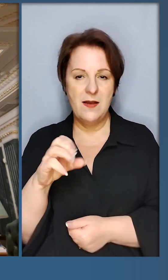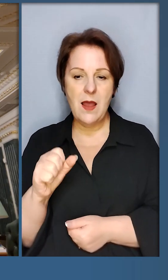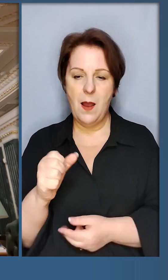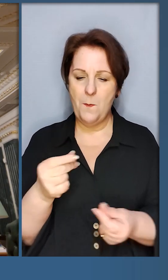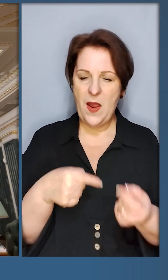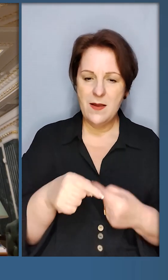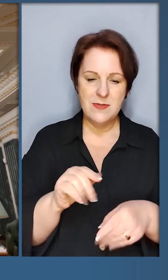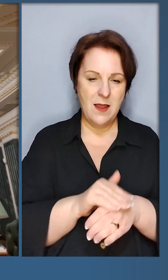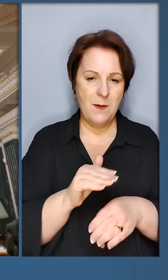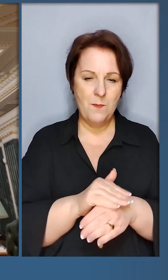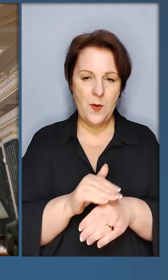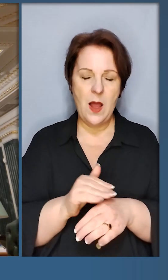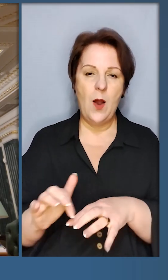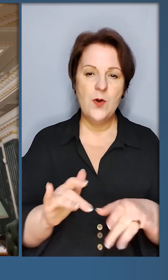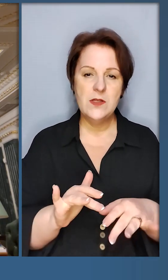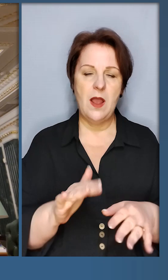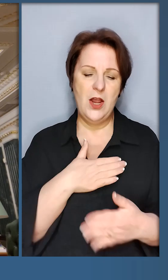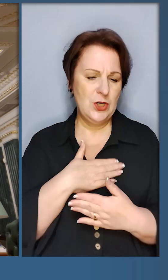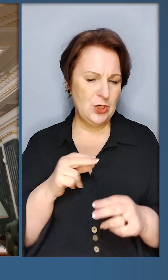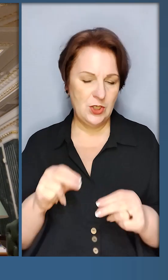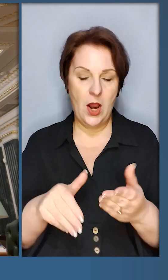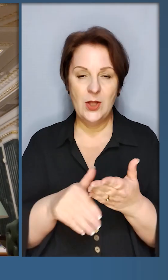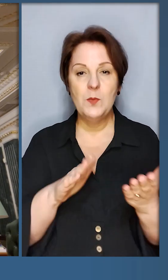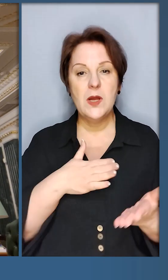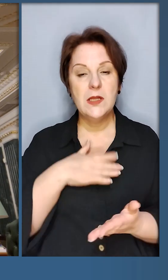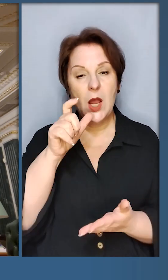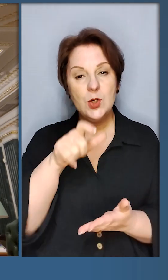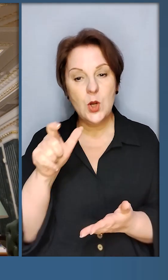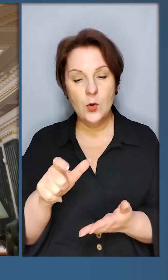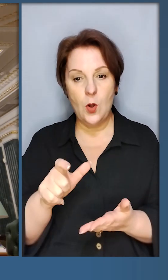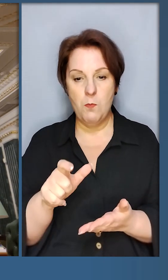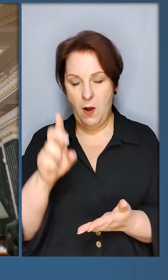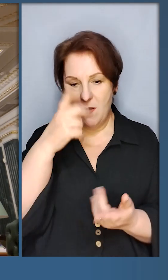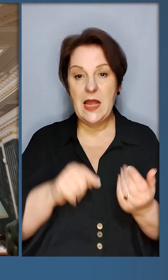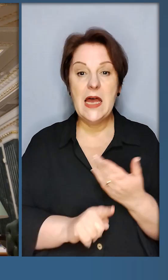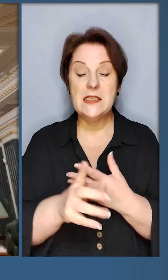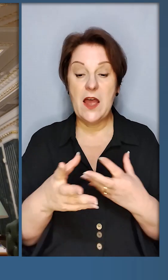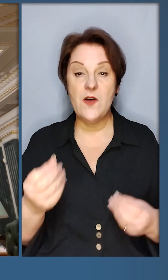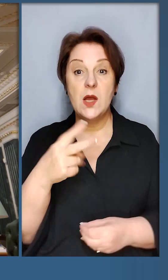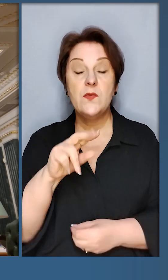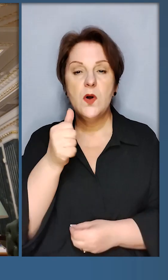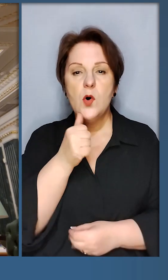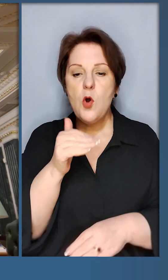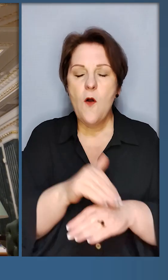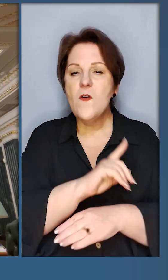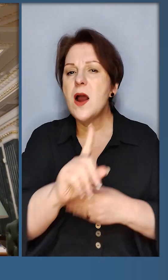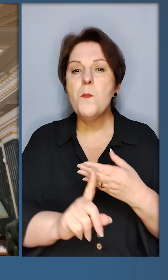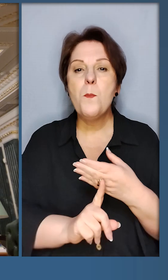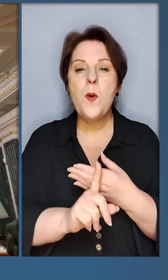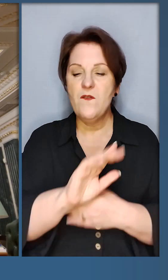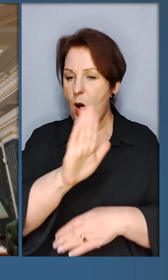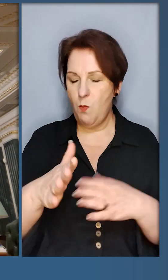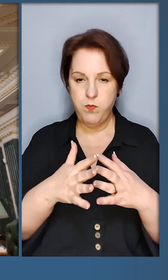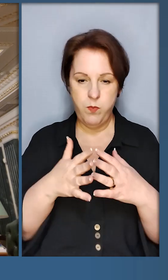та благодійника, який щиро допомагає нашим людям, нашій державі з весни 2022 року, фактично від